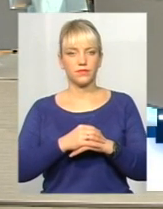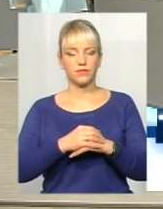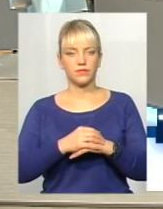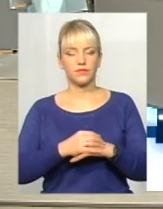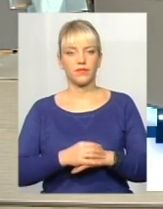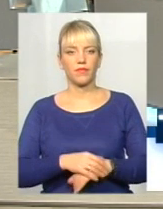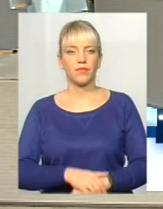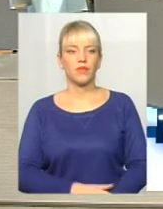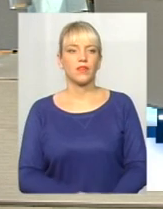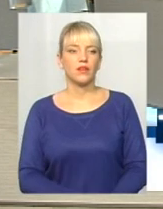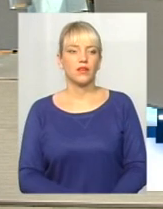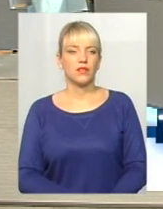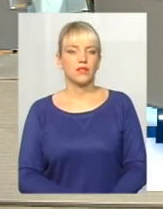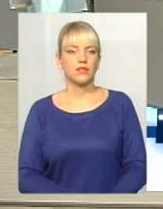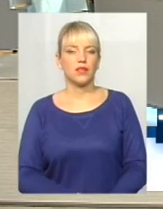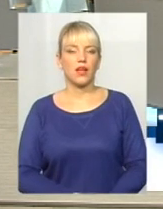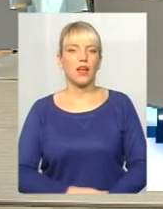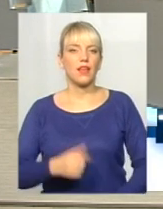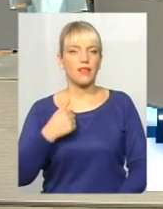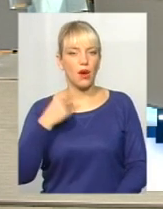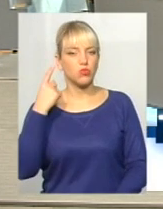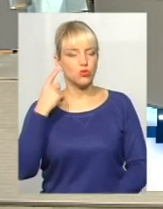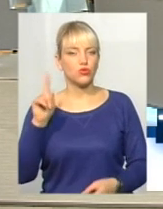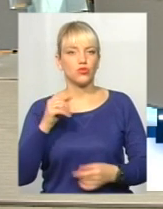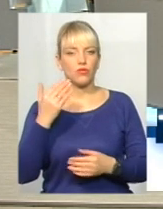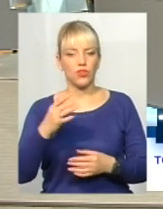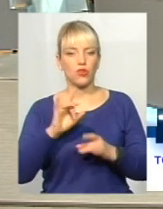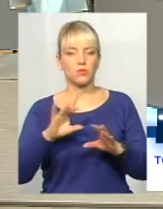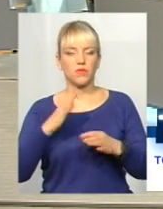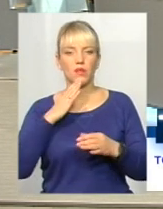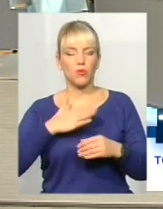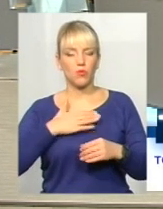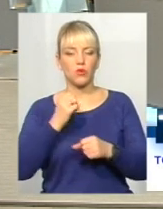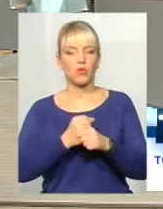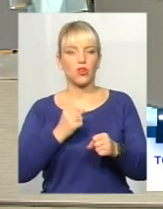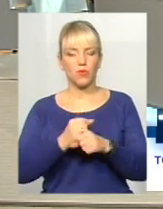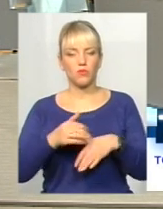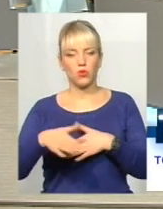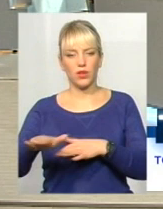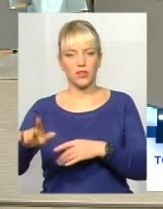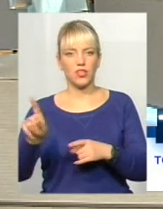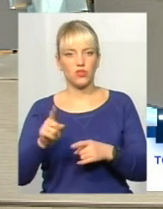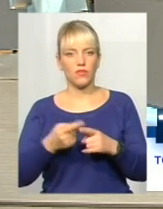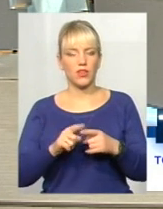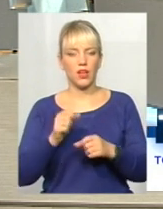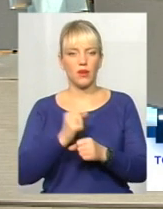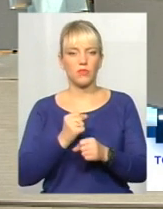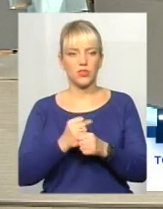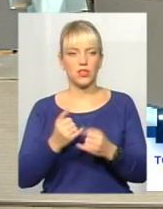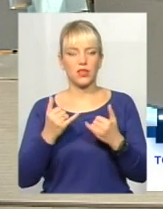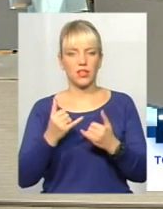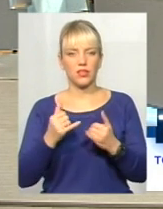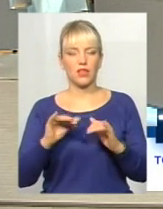Я бачив, що ви розповідали за нашу переробну лінію, і що вона працює тільки з місцями, і на даний момент